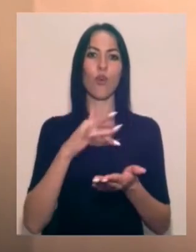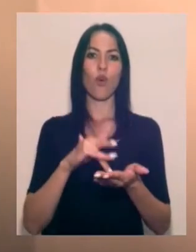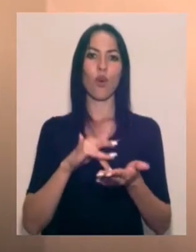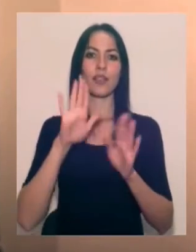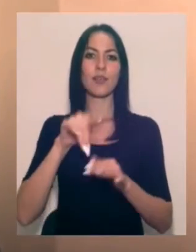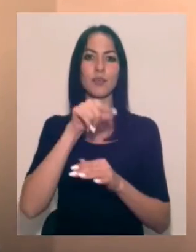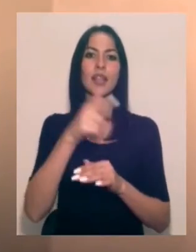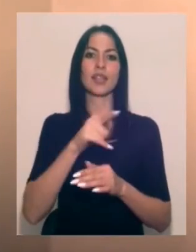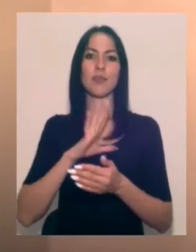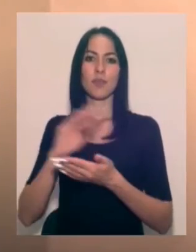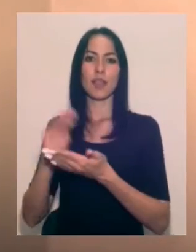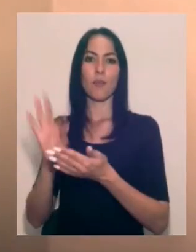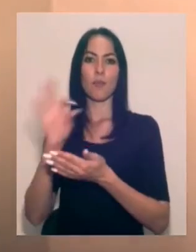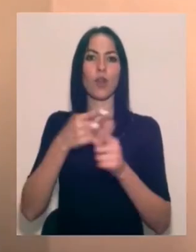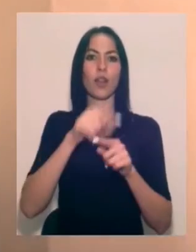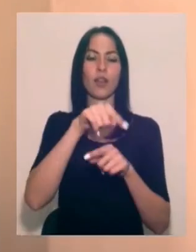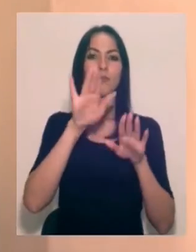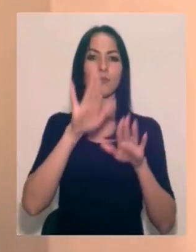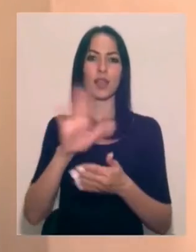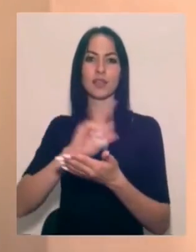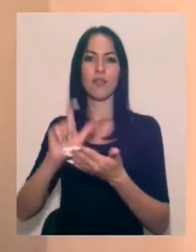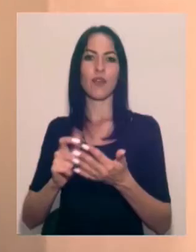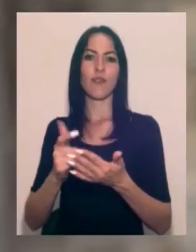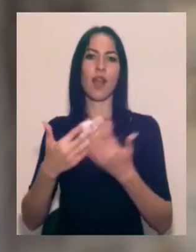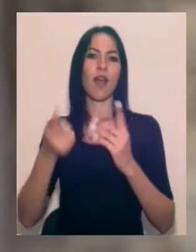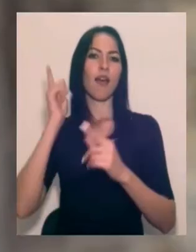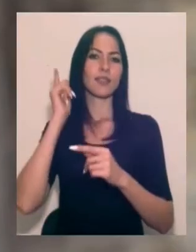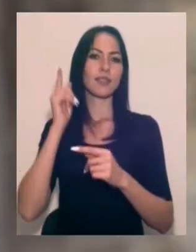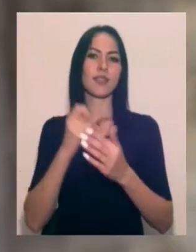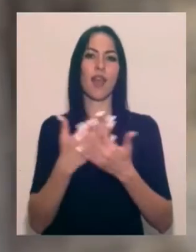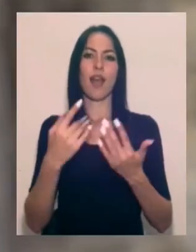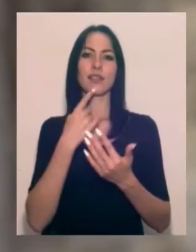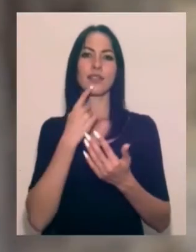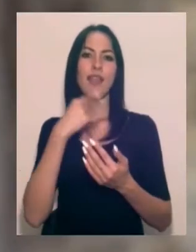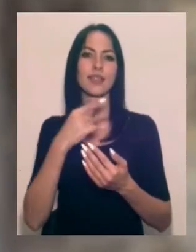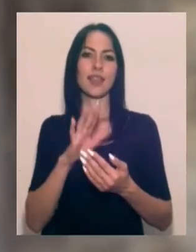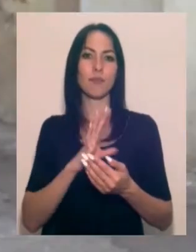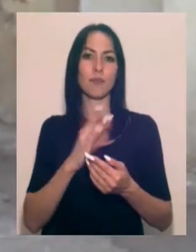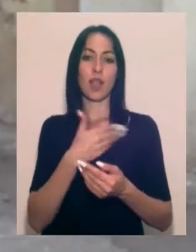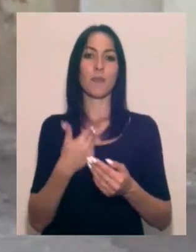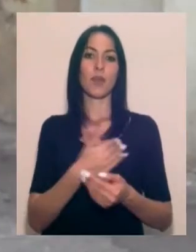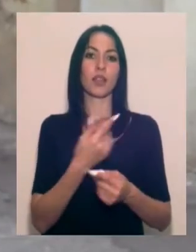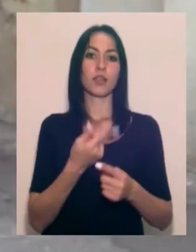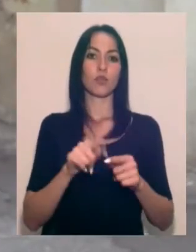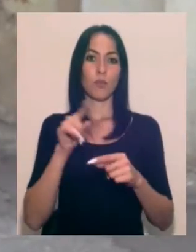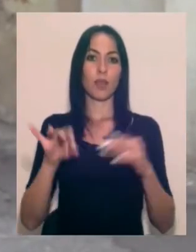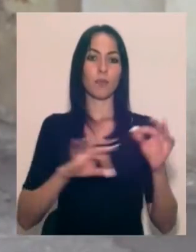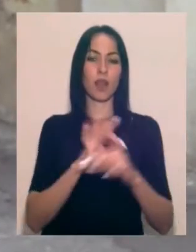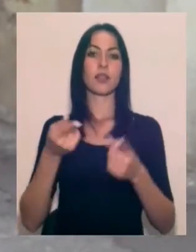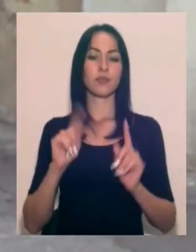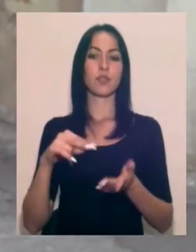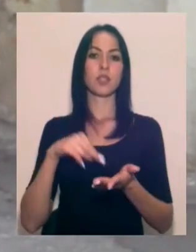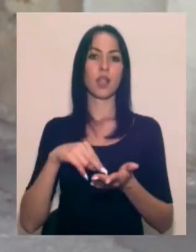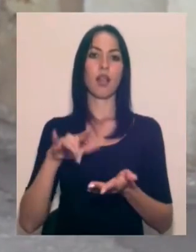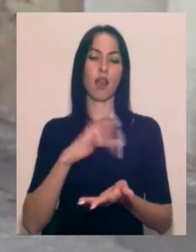описані в произведеннях літературы, різних времен, на різних язіках. Ми хочемо, щоб цей проєкт действительно став городський. Ми робимо